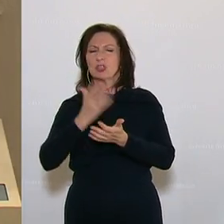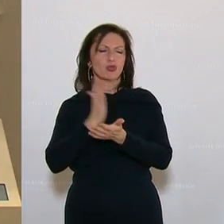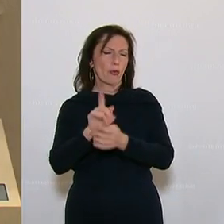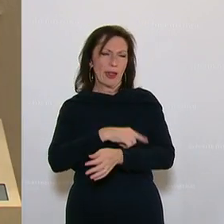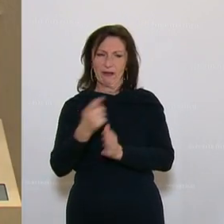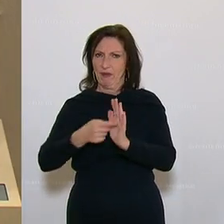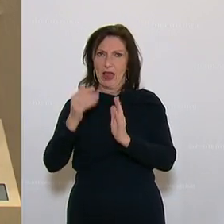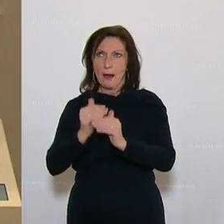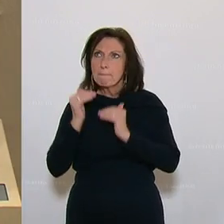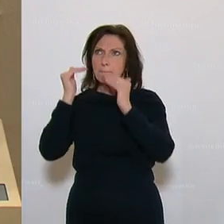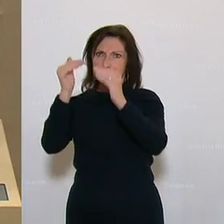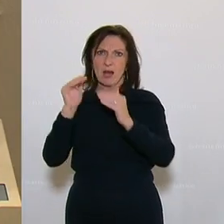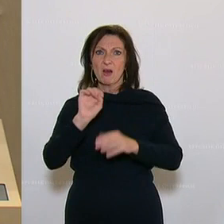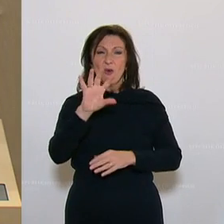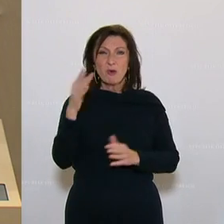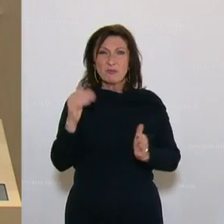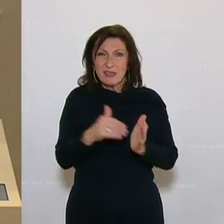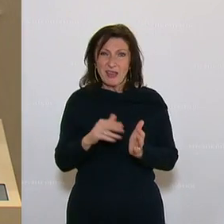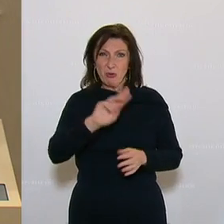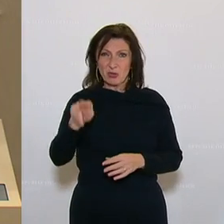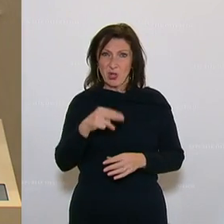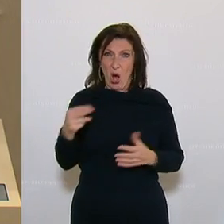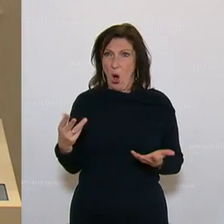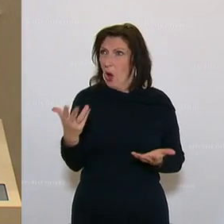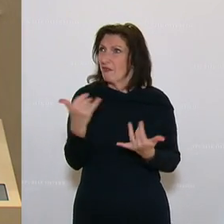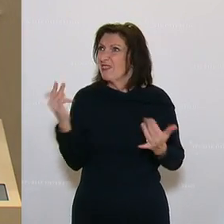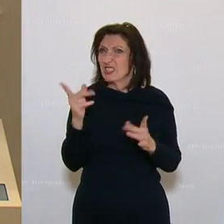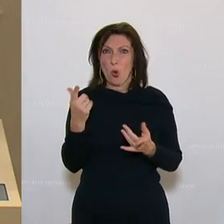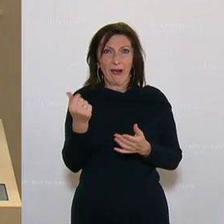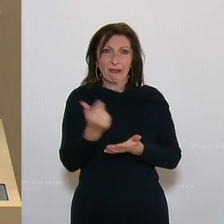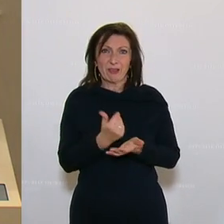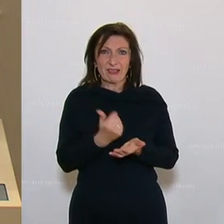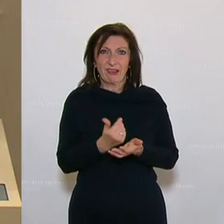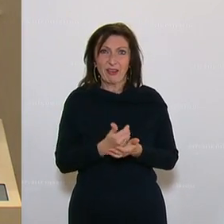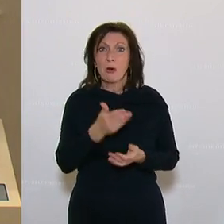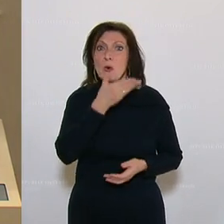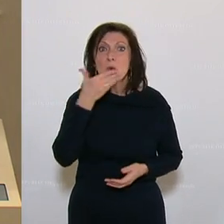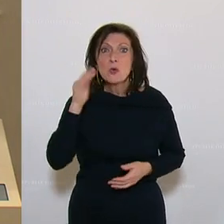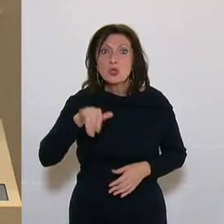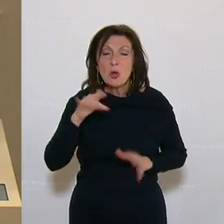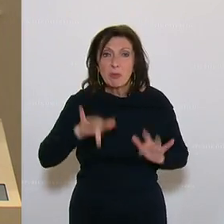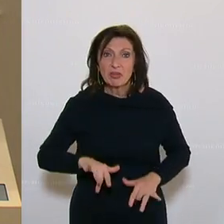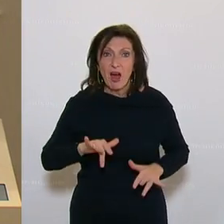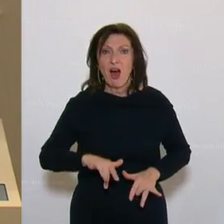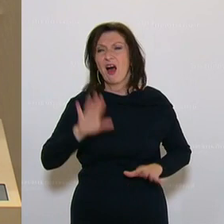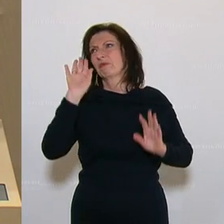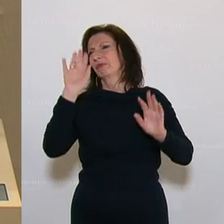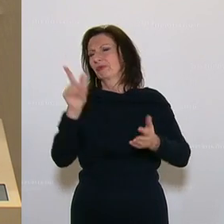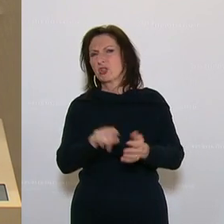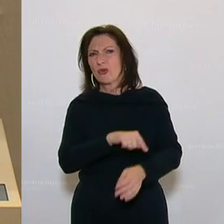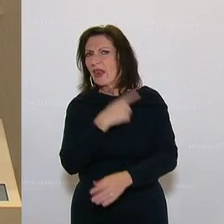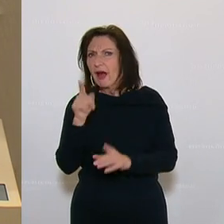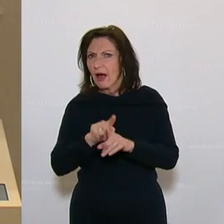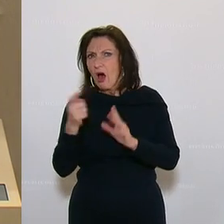ziemlich ungünstig. Wir sollen mal 15.000 Euro verdienen, wenn man gar keinen Job hat. Und es ist wirklich nur ein Baustein. Wir fordern schon lange auch eine